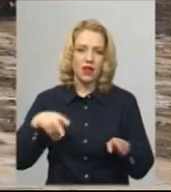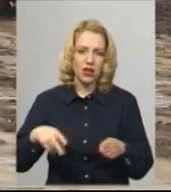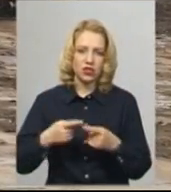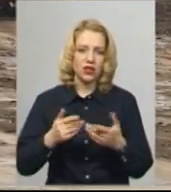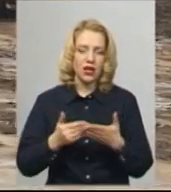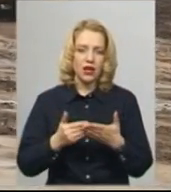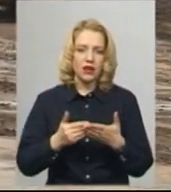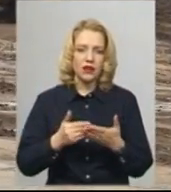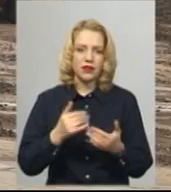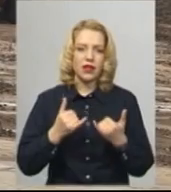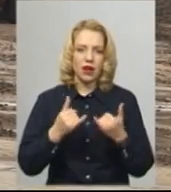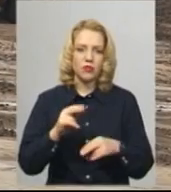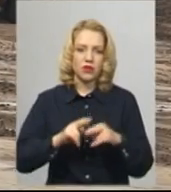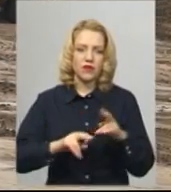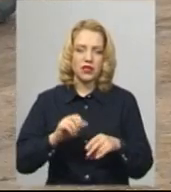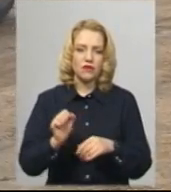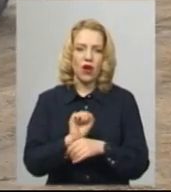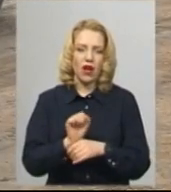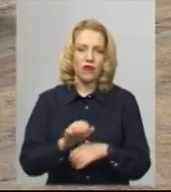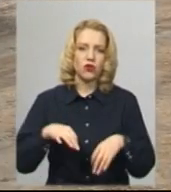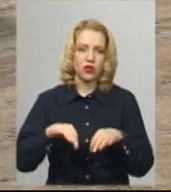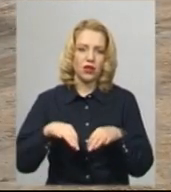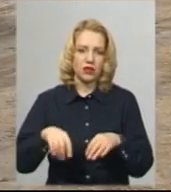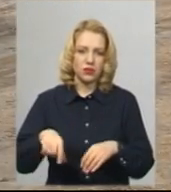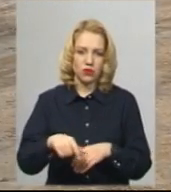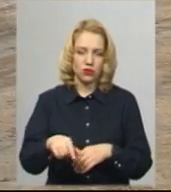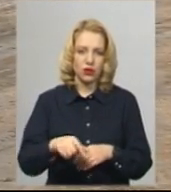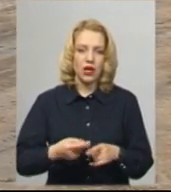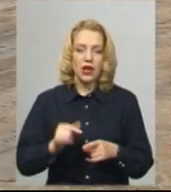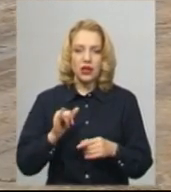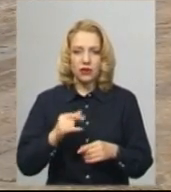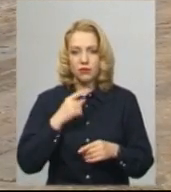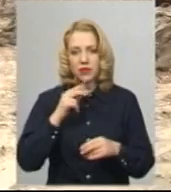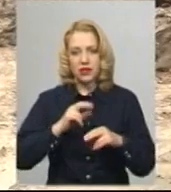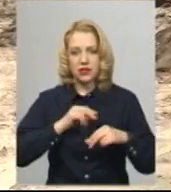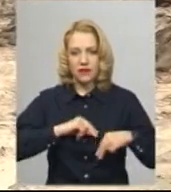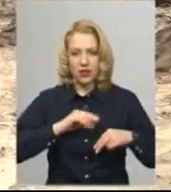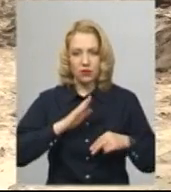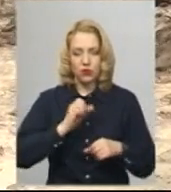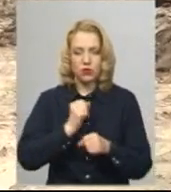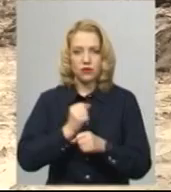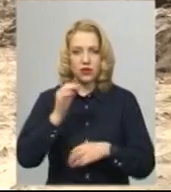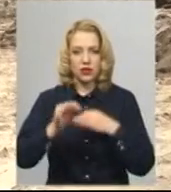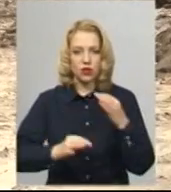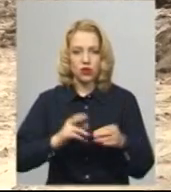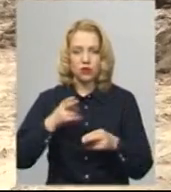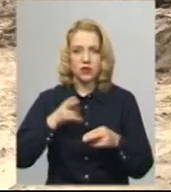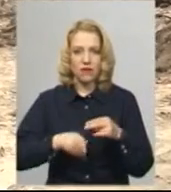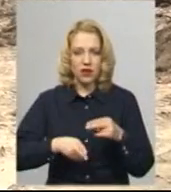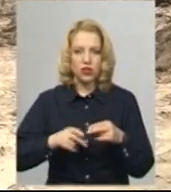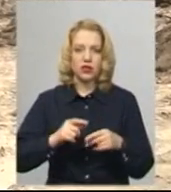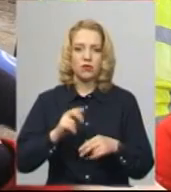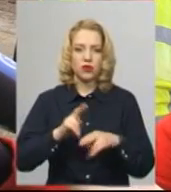автотранспорту, каже власник будівельної компанії-підрядника Михайло Демчишин. Додає, працівники працюватимуть цілодобово, аби завершити будівництво